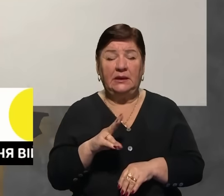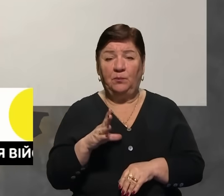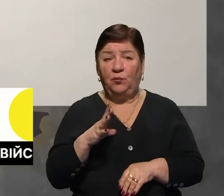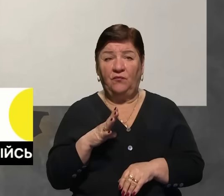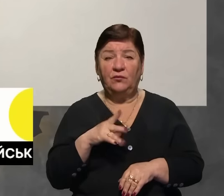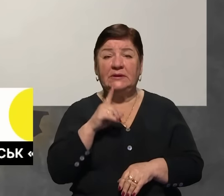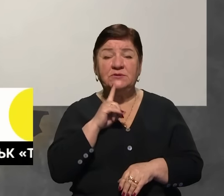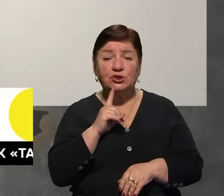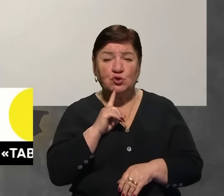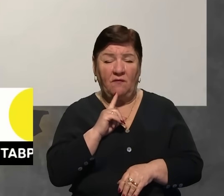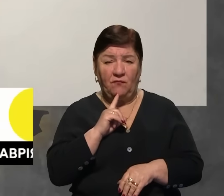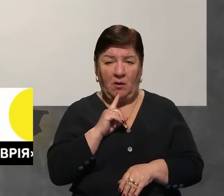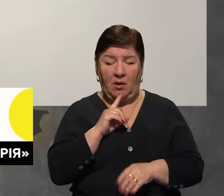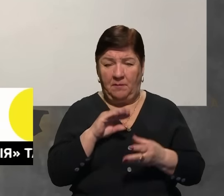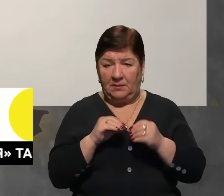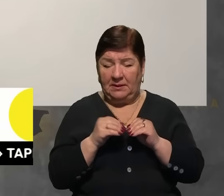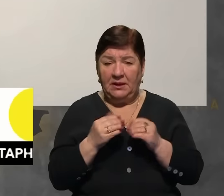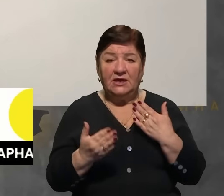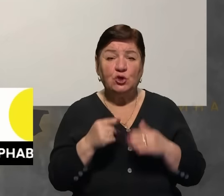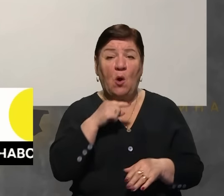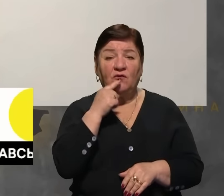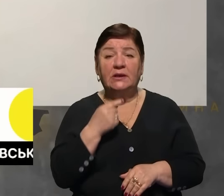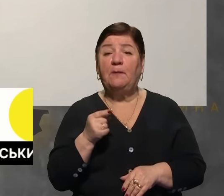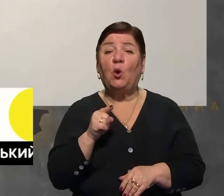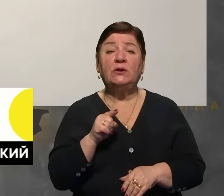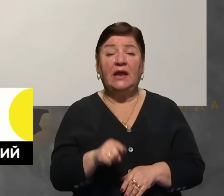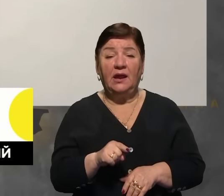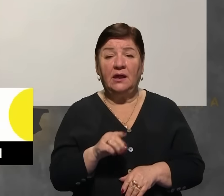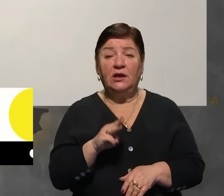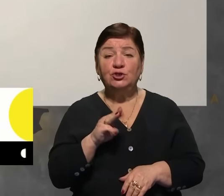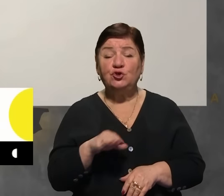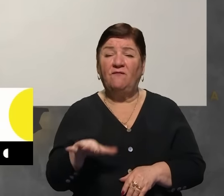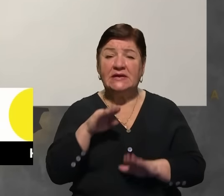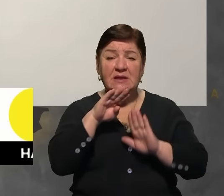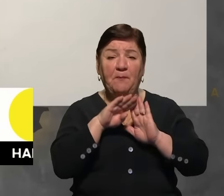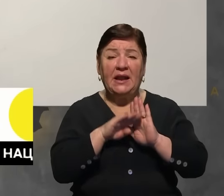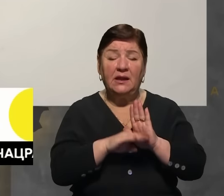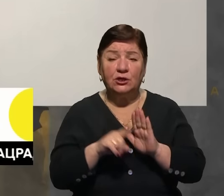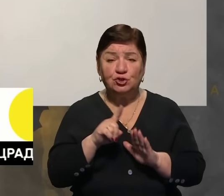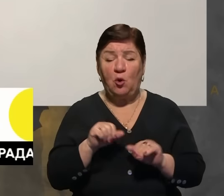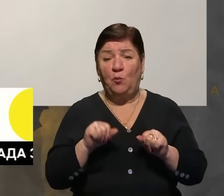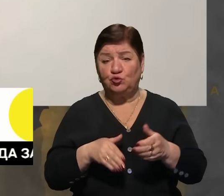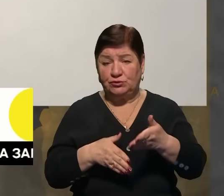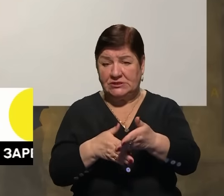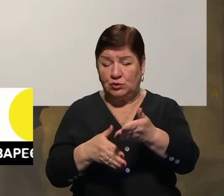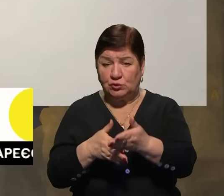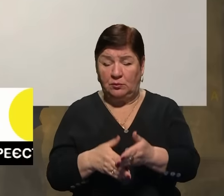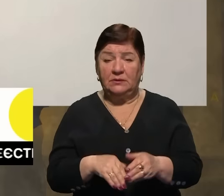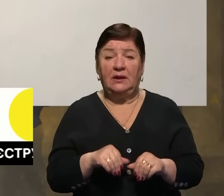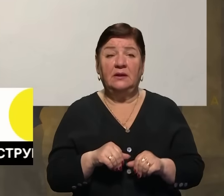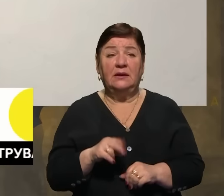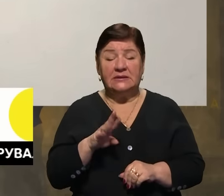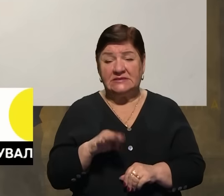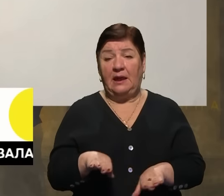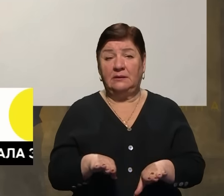тимчасово. Але, ну, це якщо говорити про те, взагалі, що весь перелік того, що вона застосовувала, то, в принципі, навіть це теж.